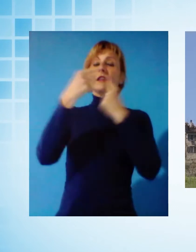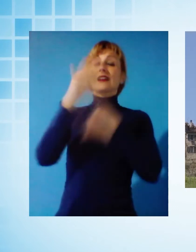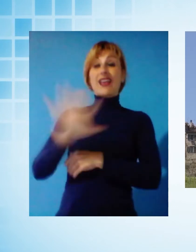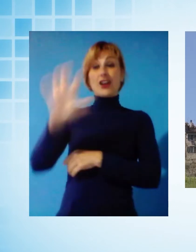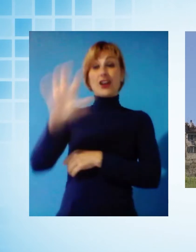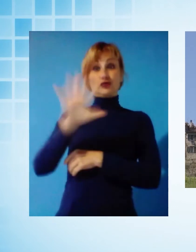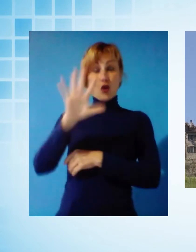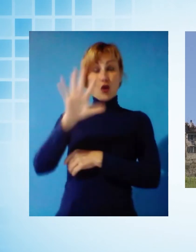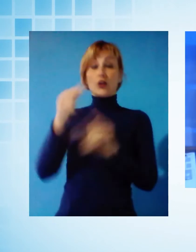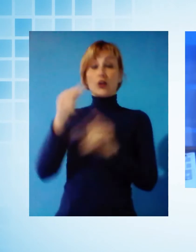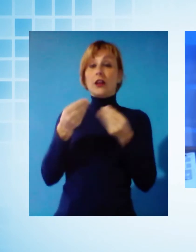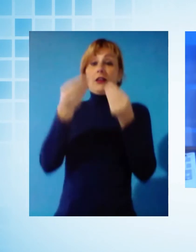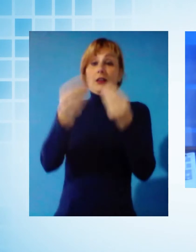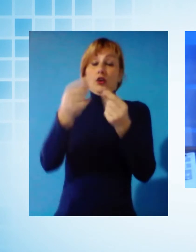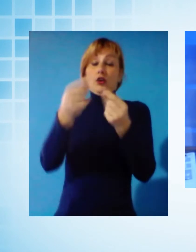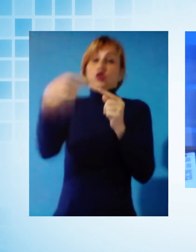successivamente.